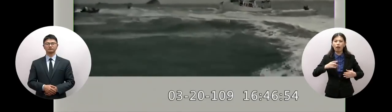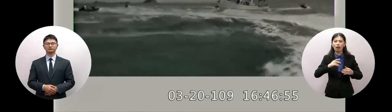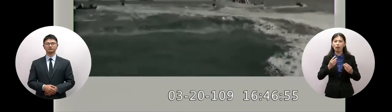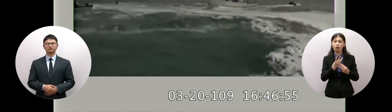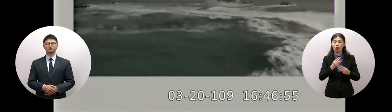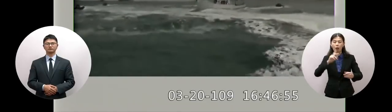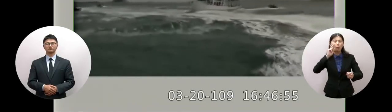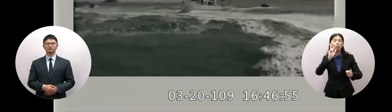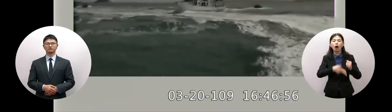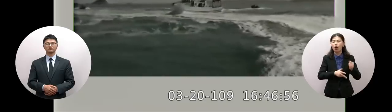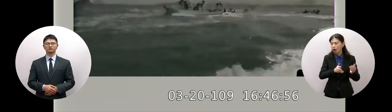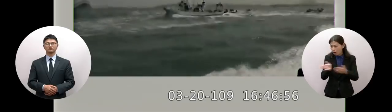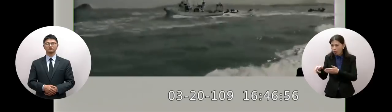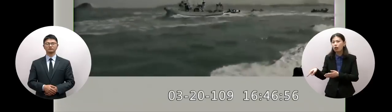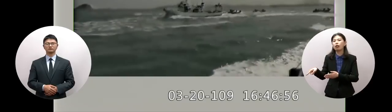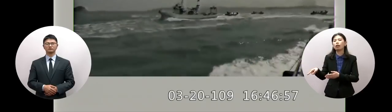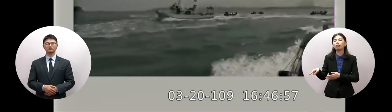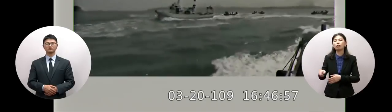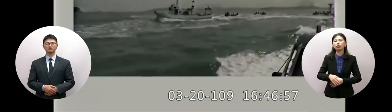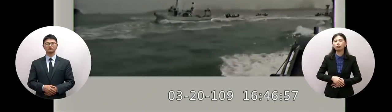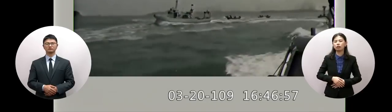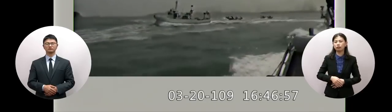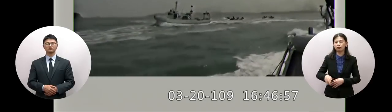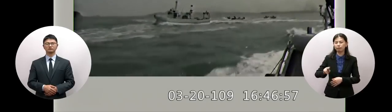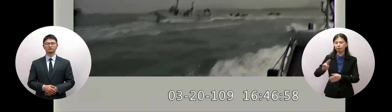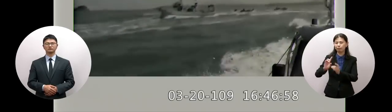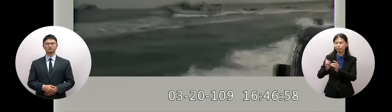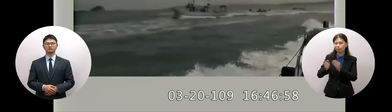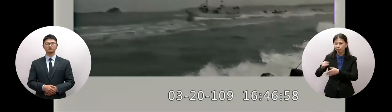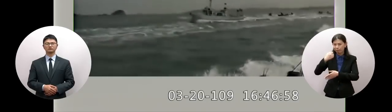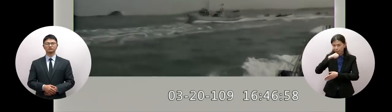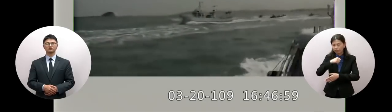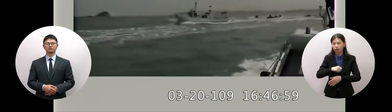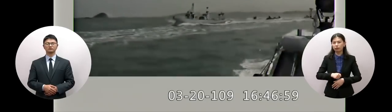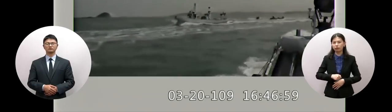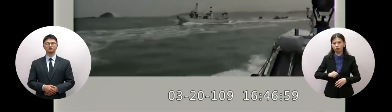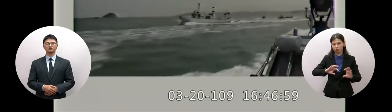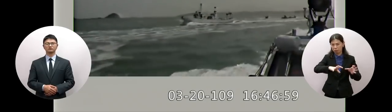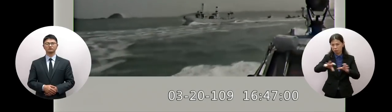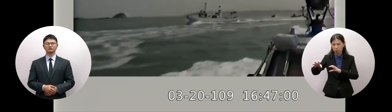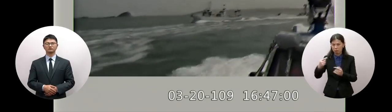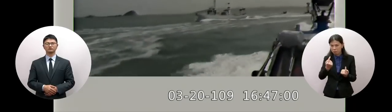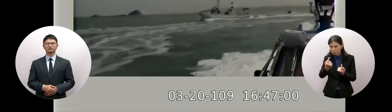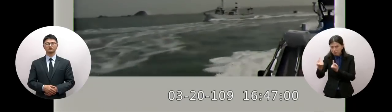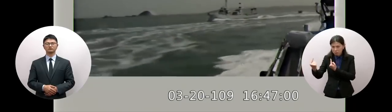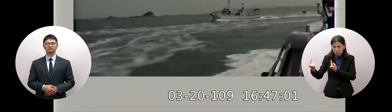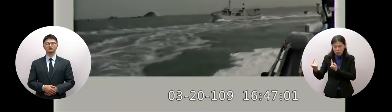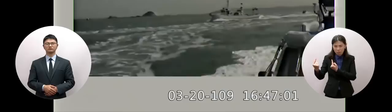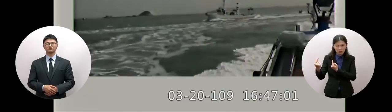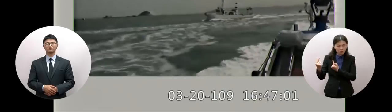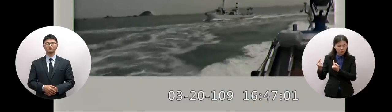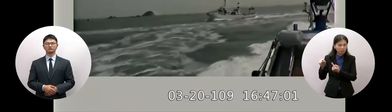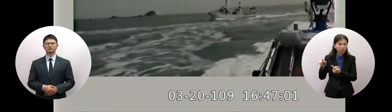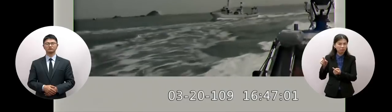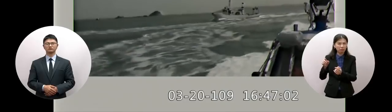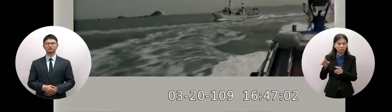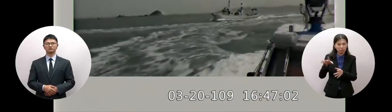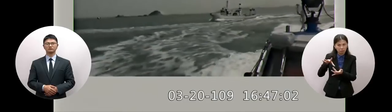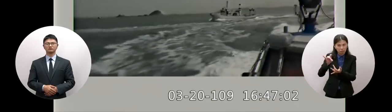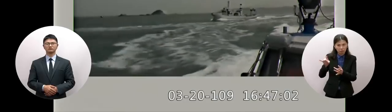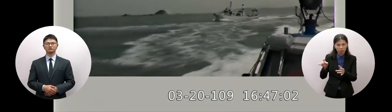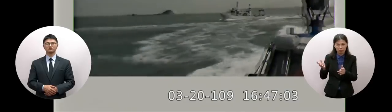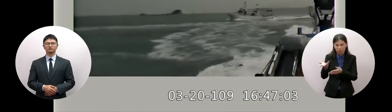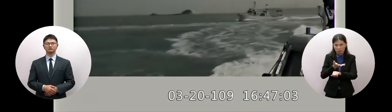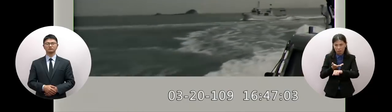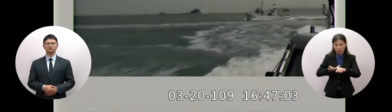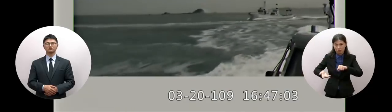我們的比較遠的離島常常是它不管各國的智庫都分析過比較遠的離島是它選擇之一所以